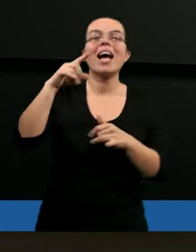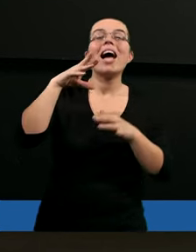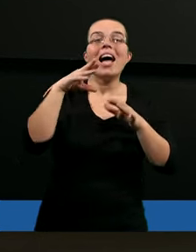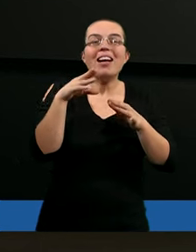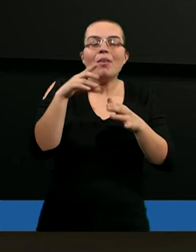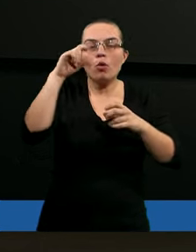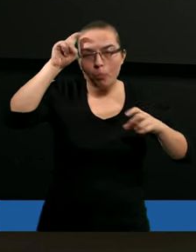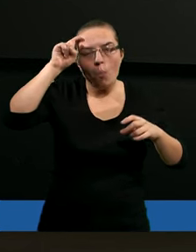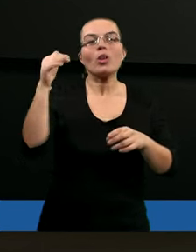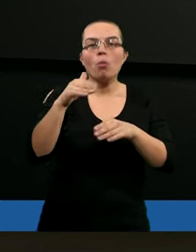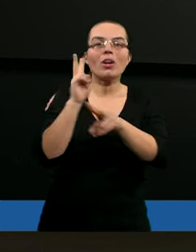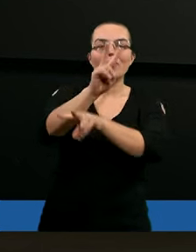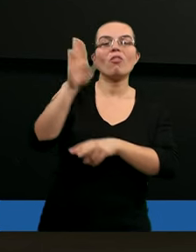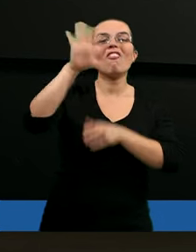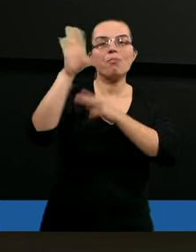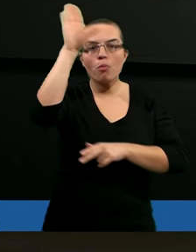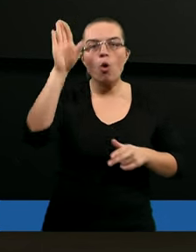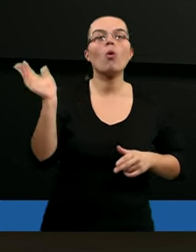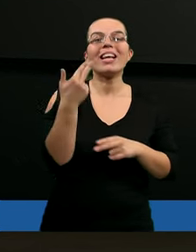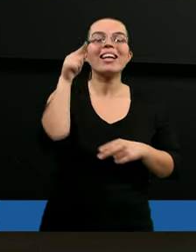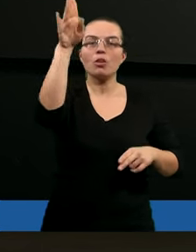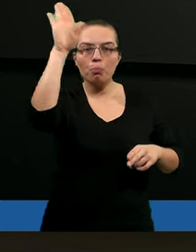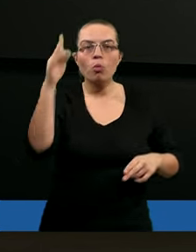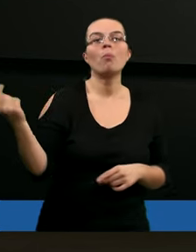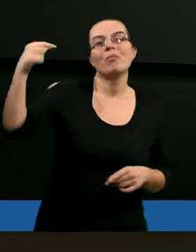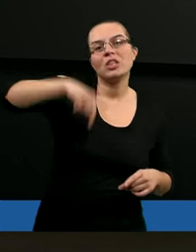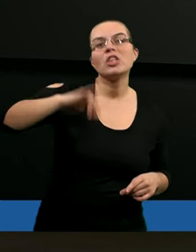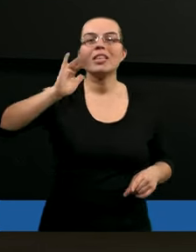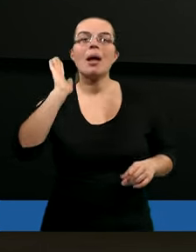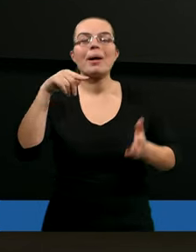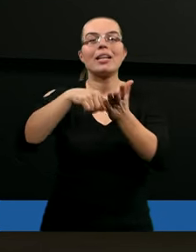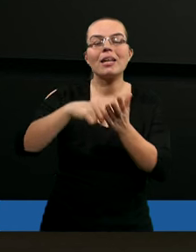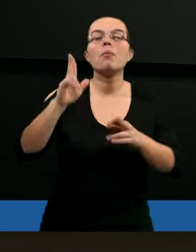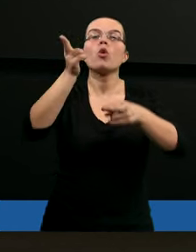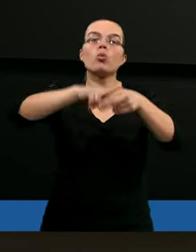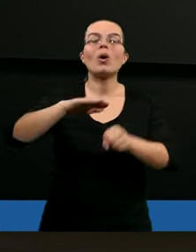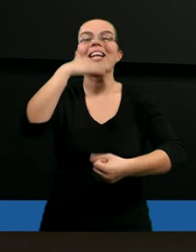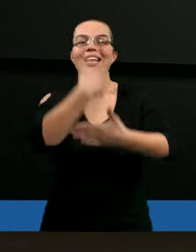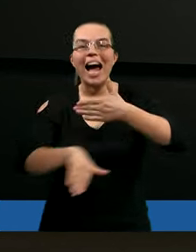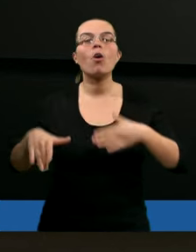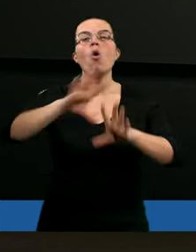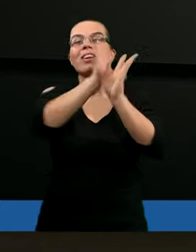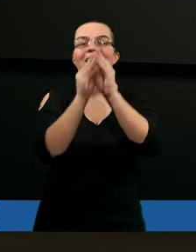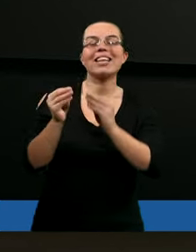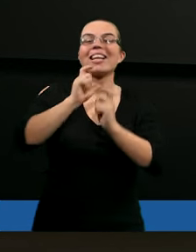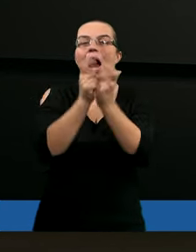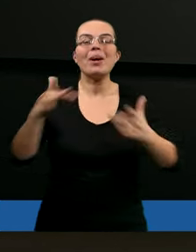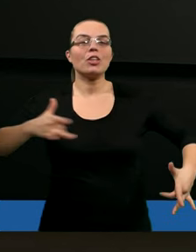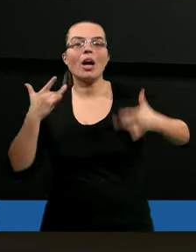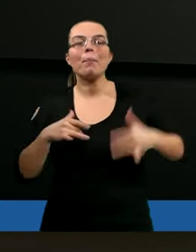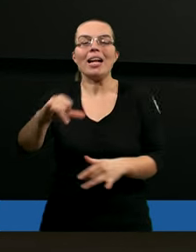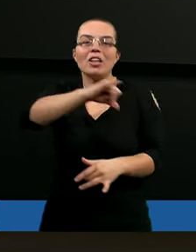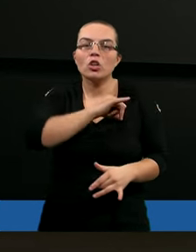w Bogu, że właśnie kiedyś On przyjdzie i będzie tym, który zakończy historię cierpienia, historię